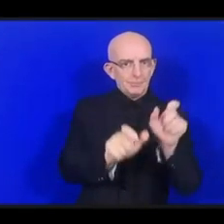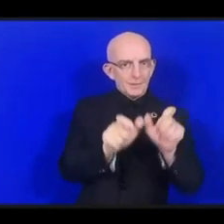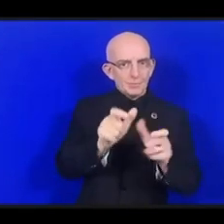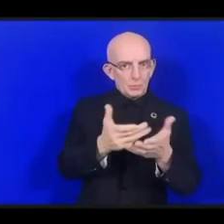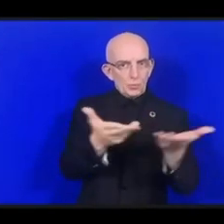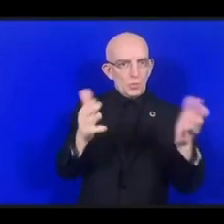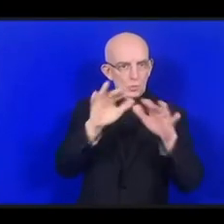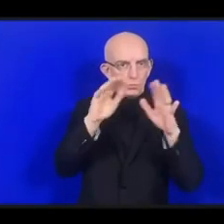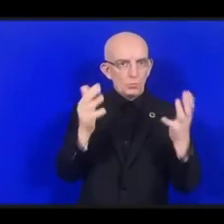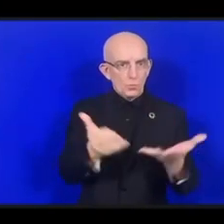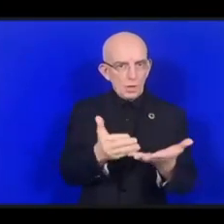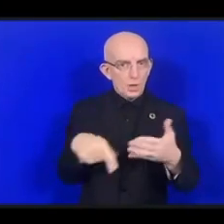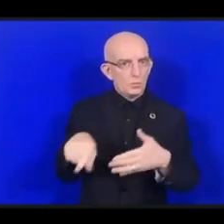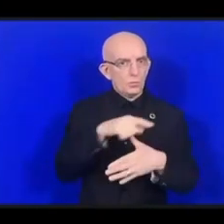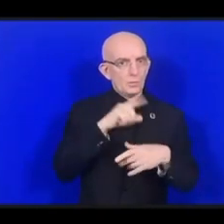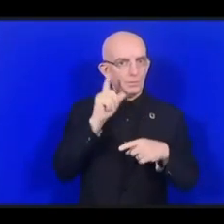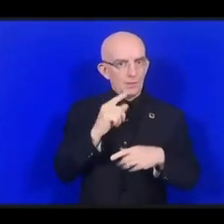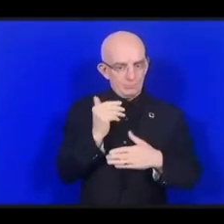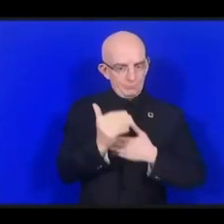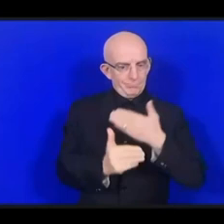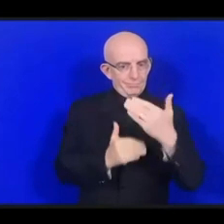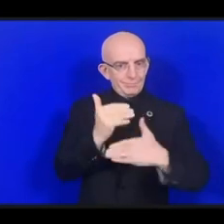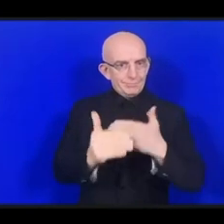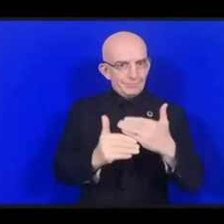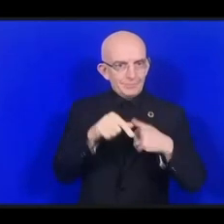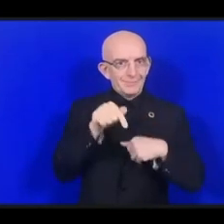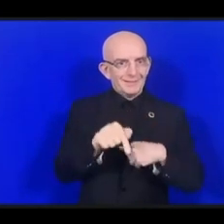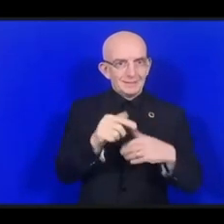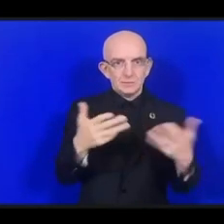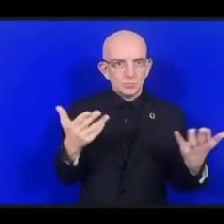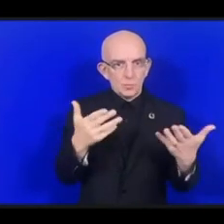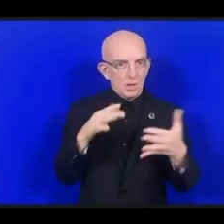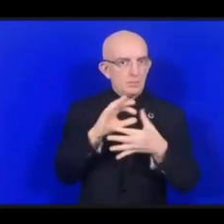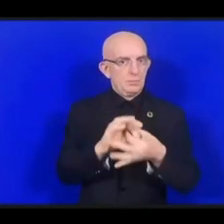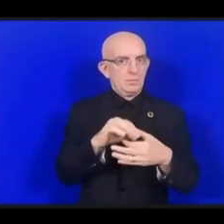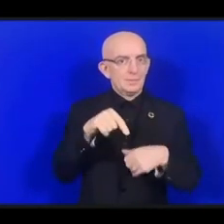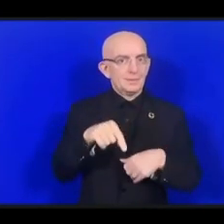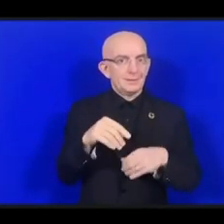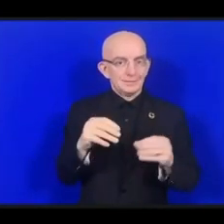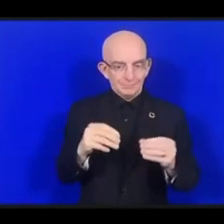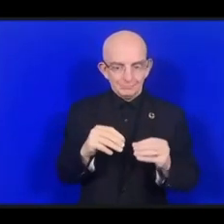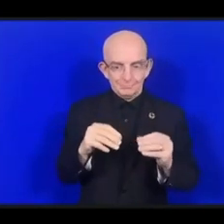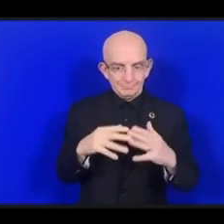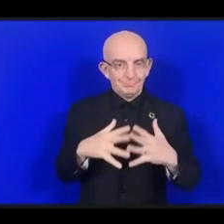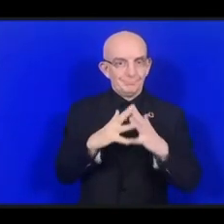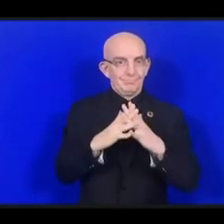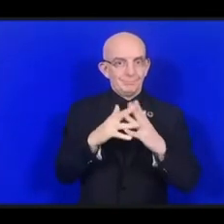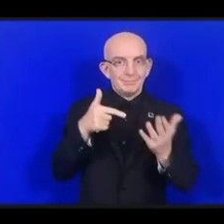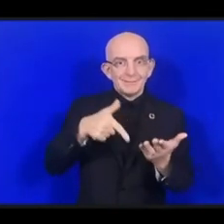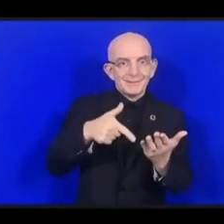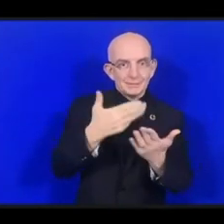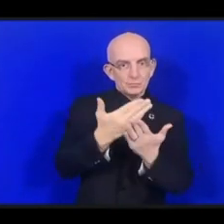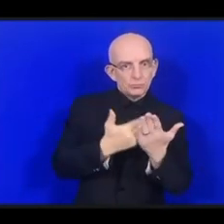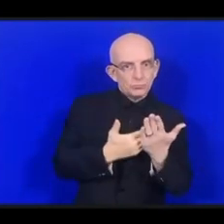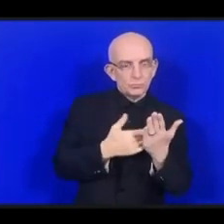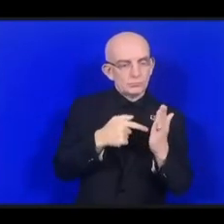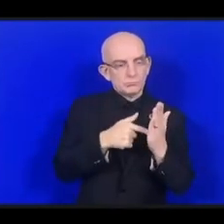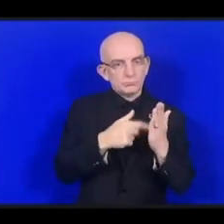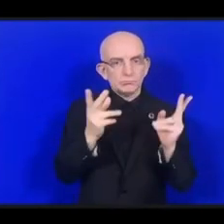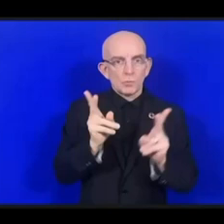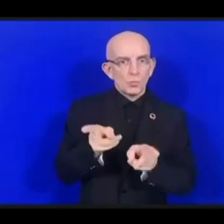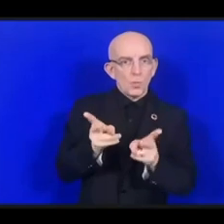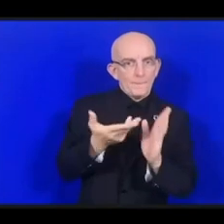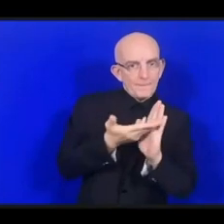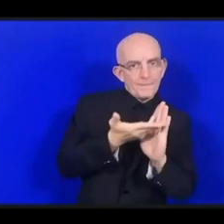различные нормы и стандарты. Но при этом все заинтересованные стороны также должны быть подключены к этому работу, так же, как и те, кто